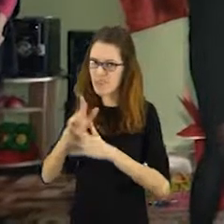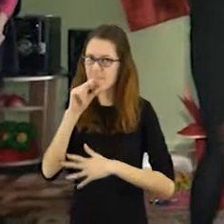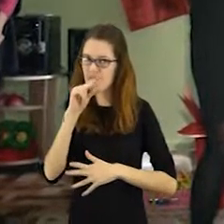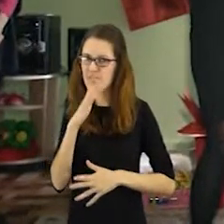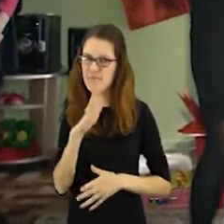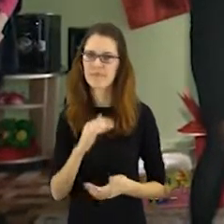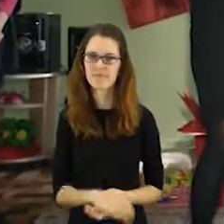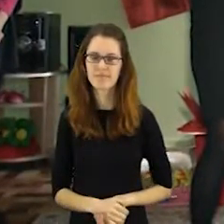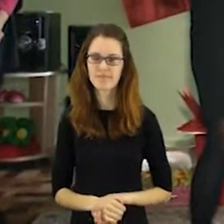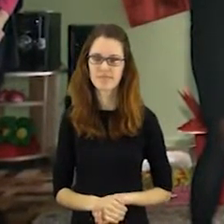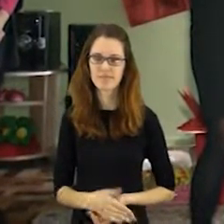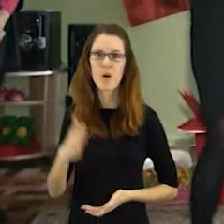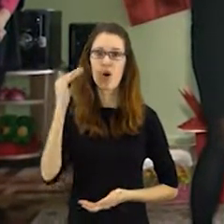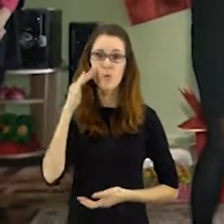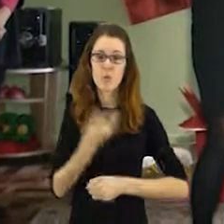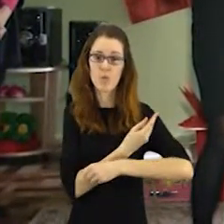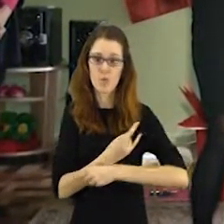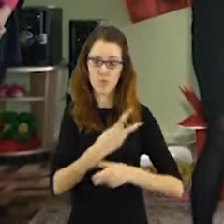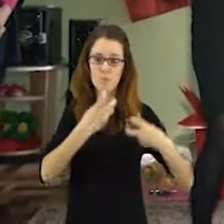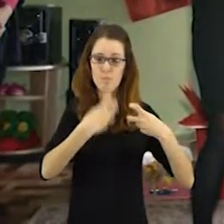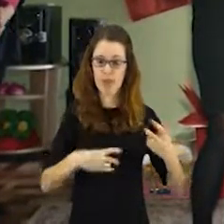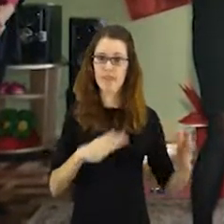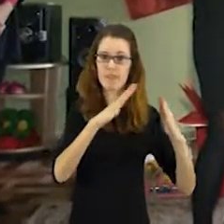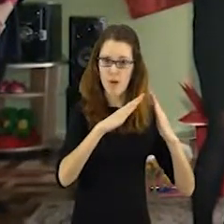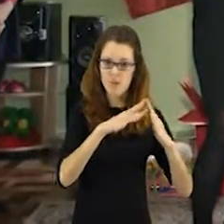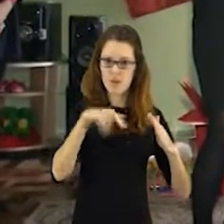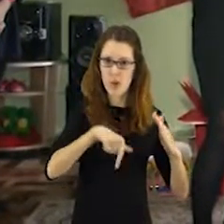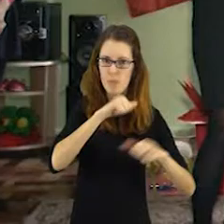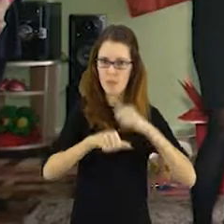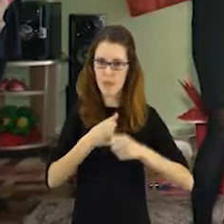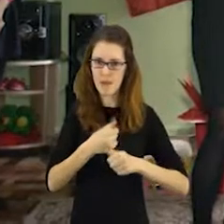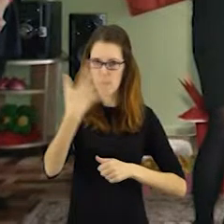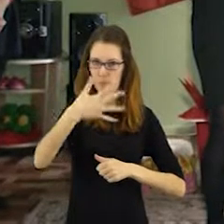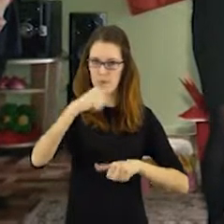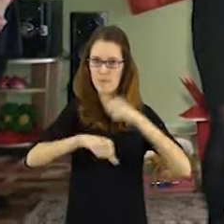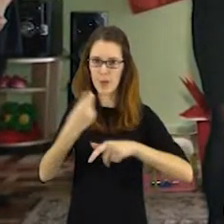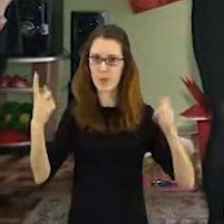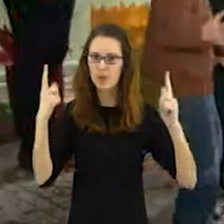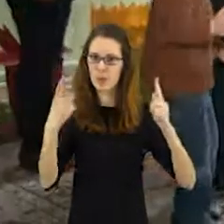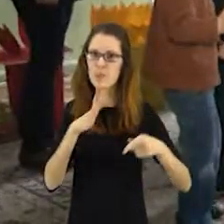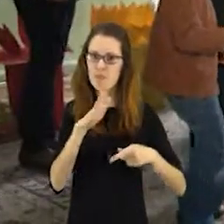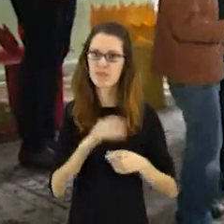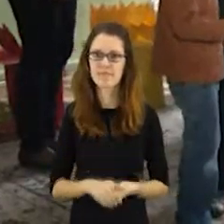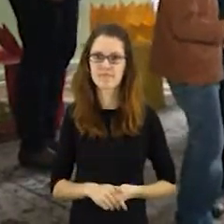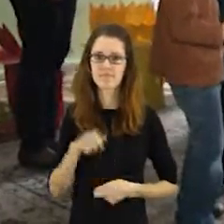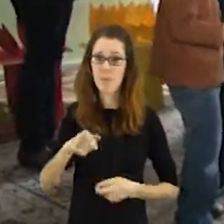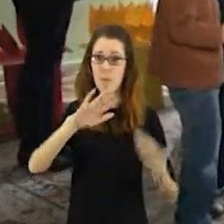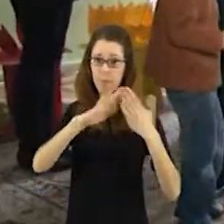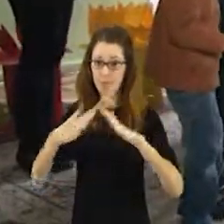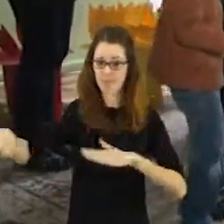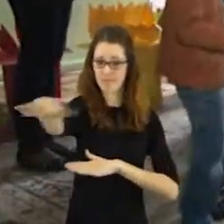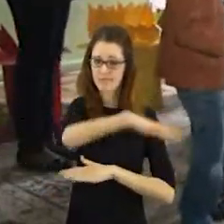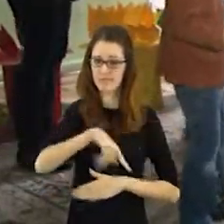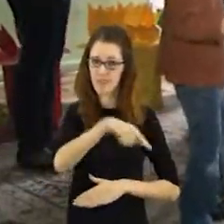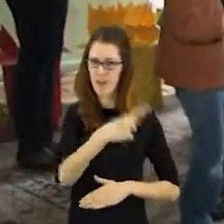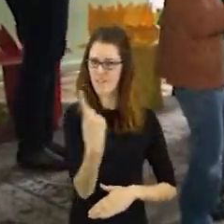Šiauliu sutrikusio vystymosi kūdikių namai šiem atminės jau penkisdešimtai savo įkūrimo jubilėjų. Tai vienintelė tokia įstaiga